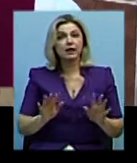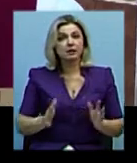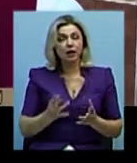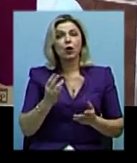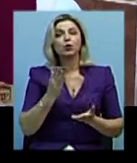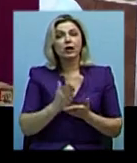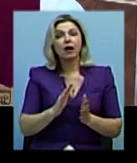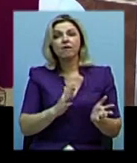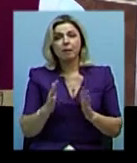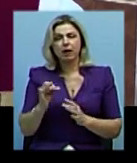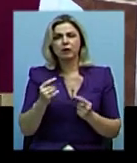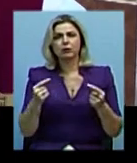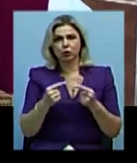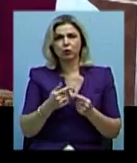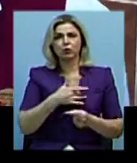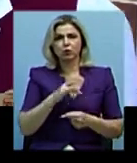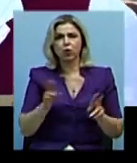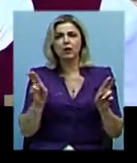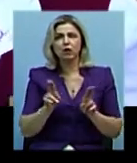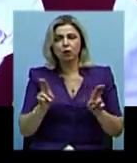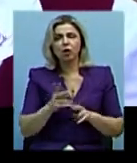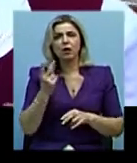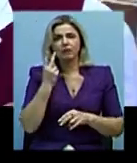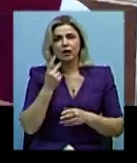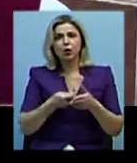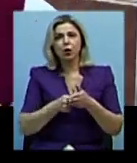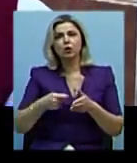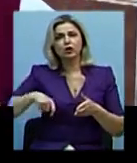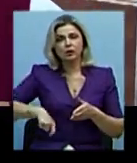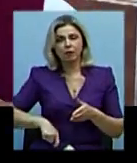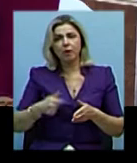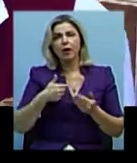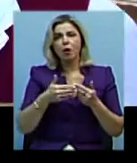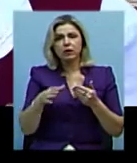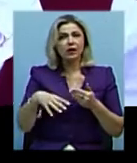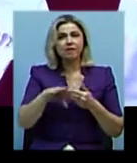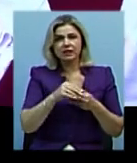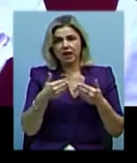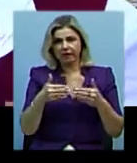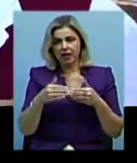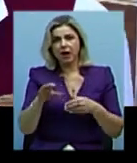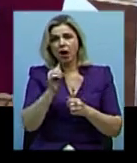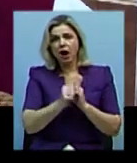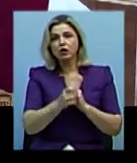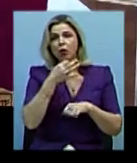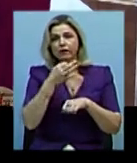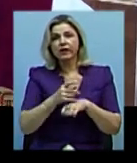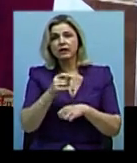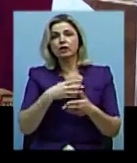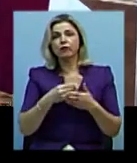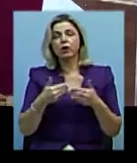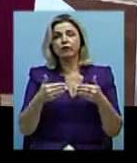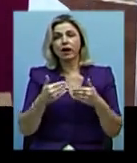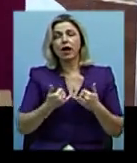випадки є чіткі настанови. Завжди ключі із собою. Ми відкриваємо всі двері. Кожен відповідає за свої двері. Для людей,